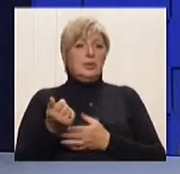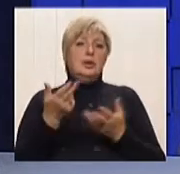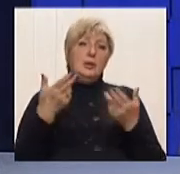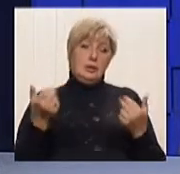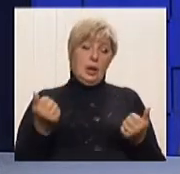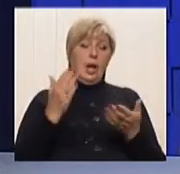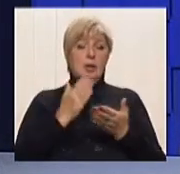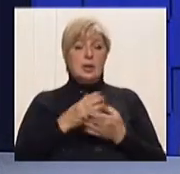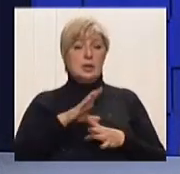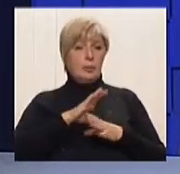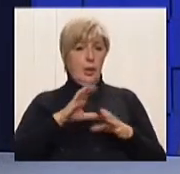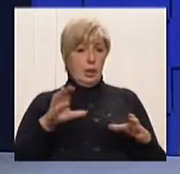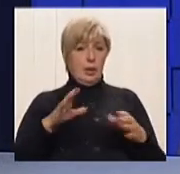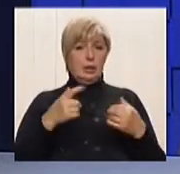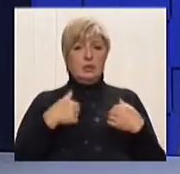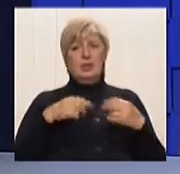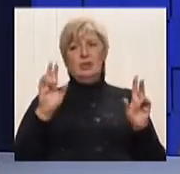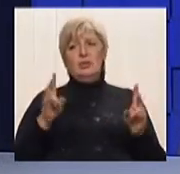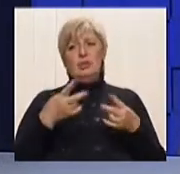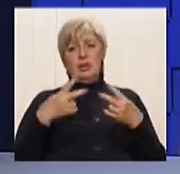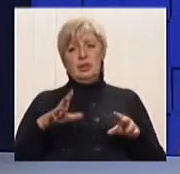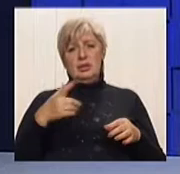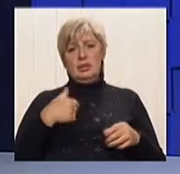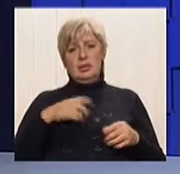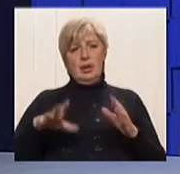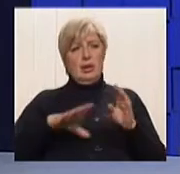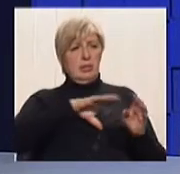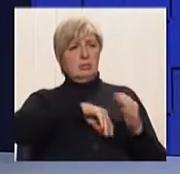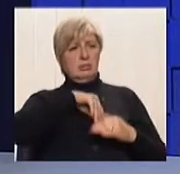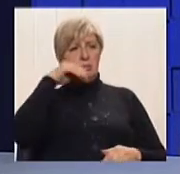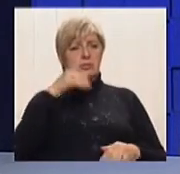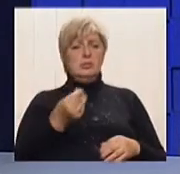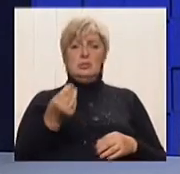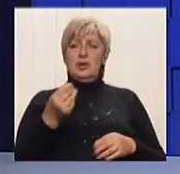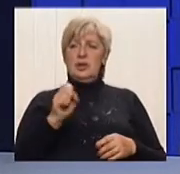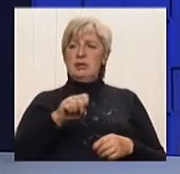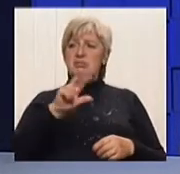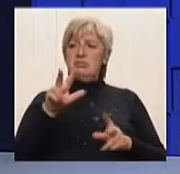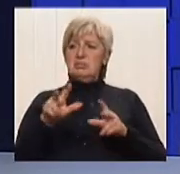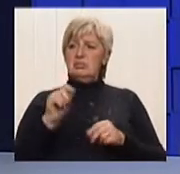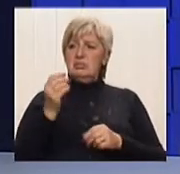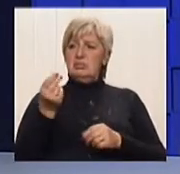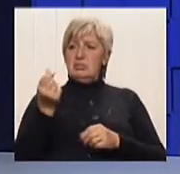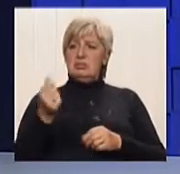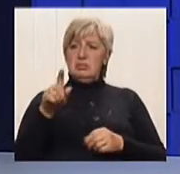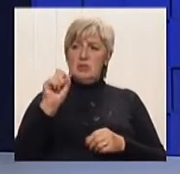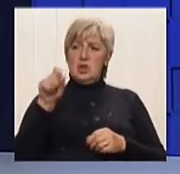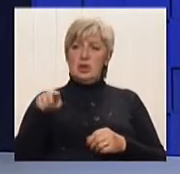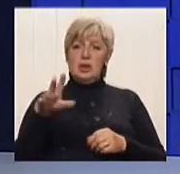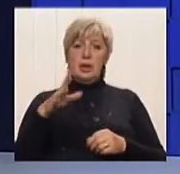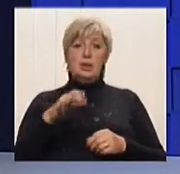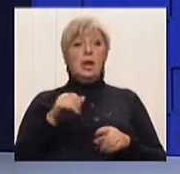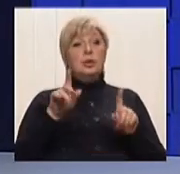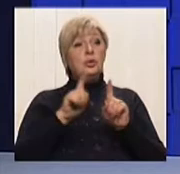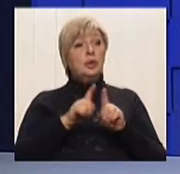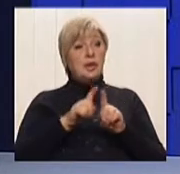обезпечені, які можуть сказати, мені нічого не треба, я достав з кармана гроші, наняв, розвитувався. таких людей у нас 2